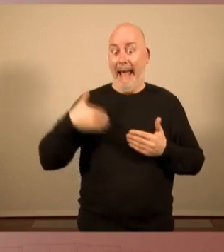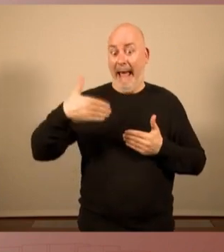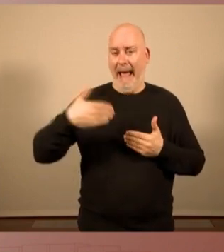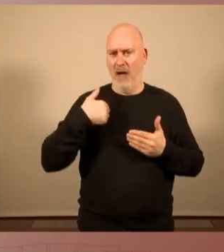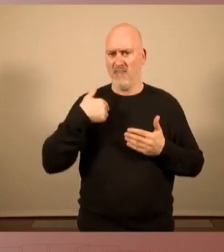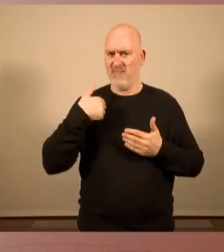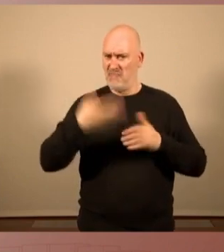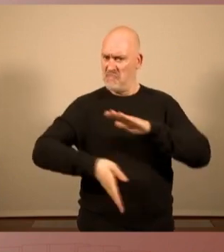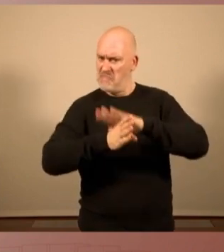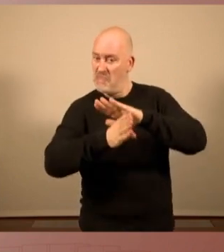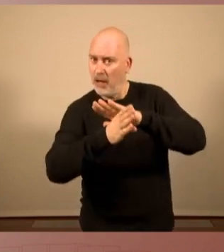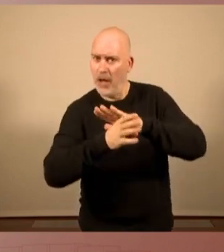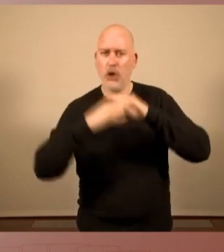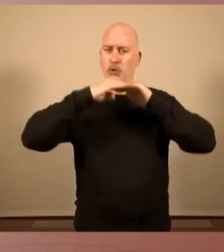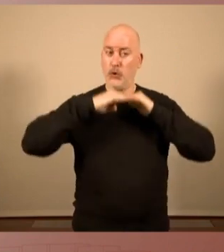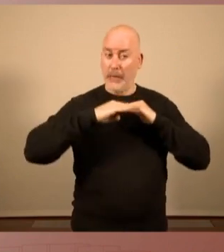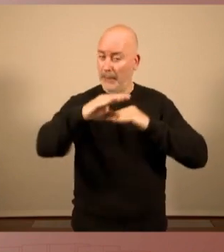sostenible. Ho diu ell.